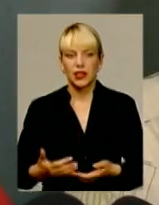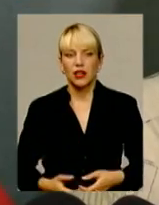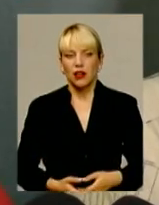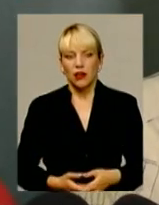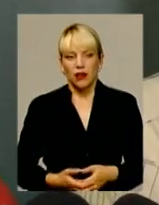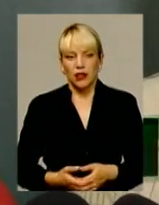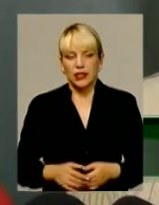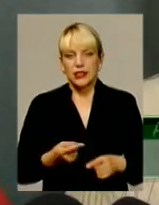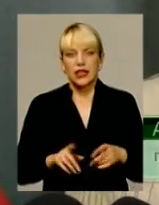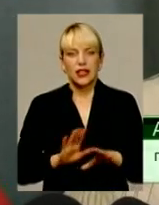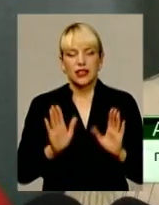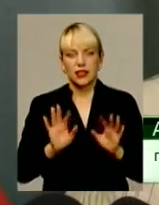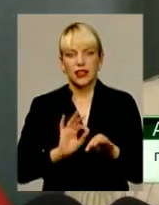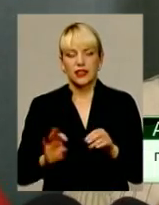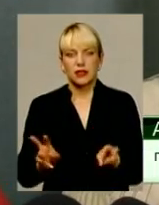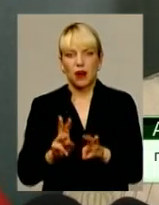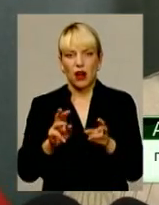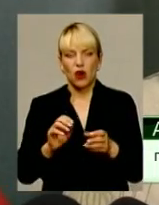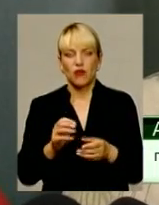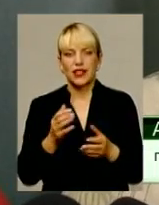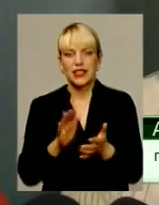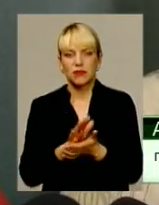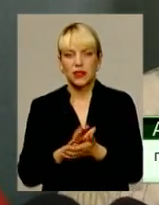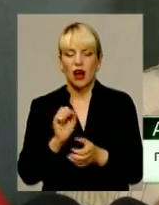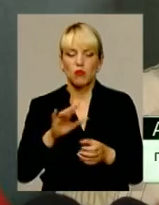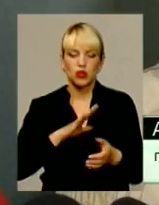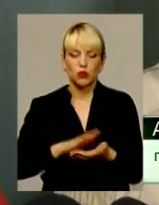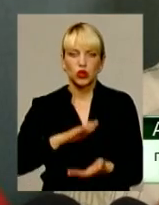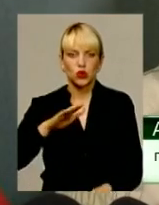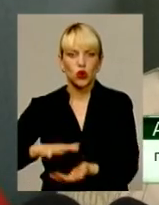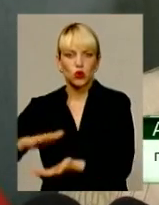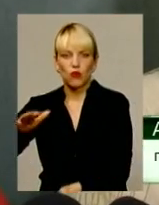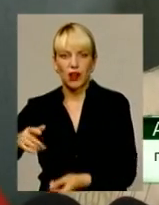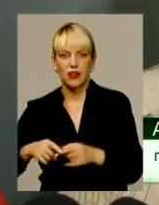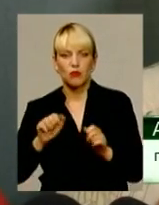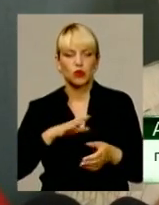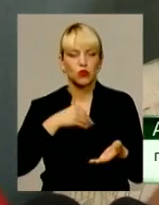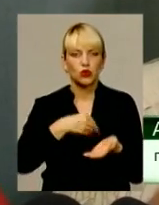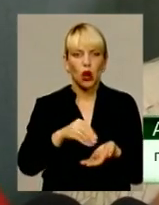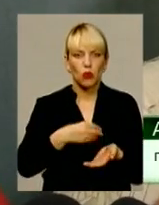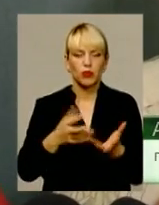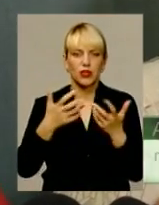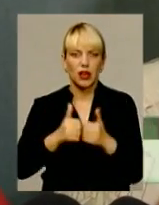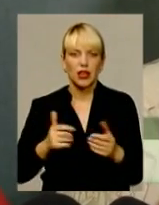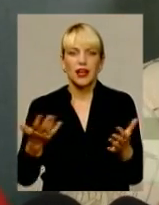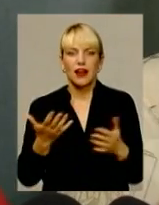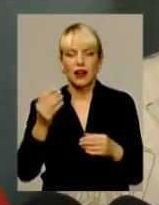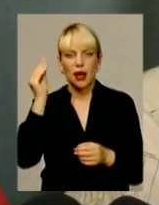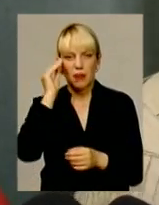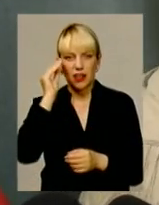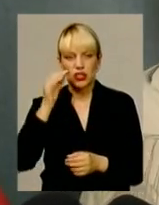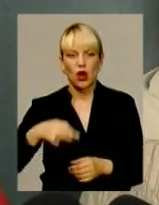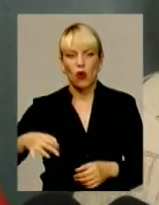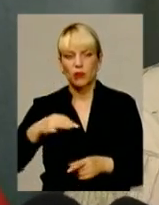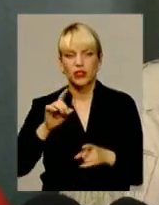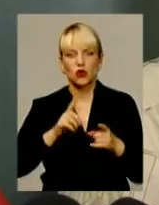спалювання сміття, сортування, можливо, якась закупка ліній. Яке бачення обласної влади